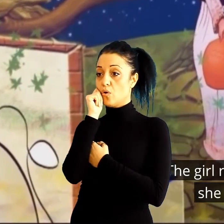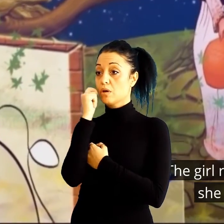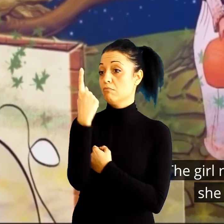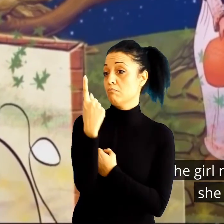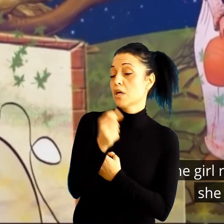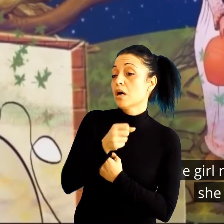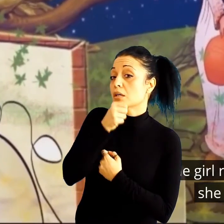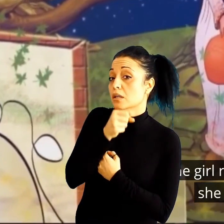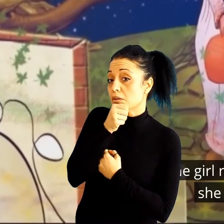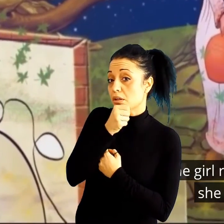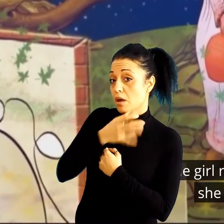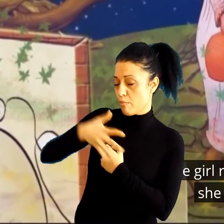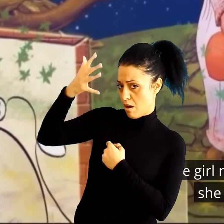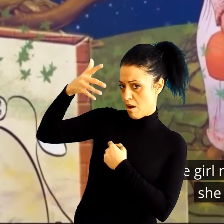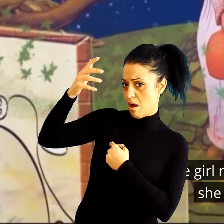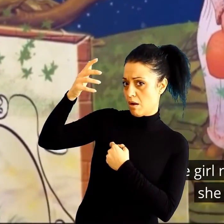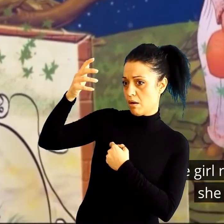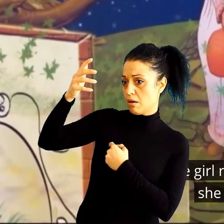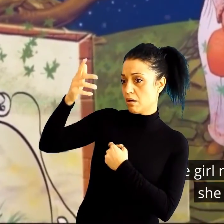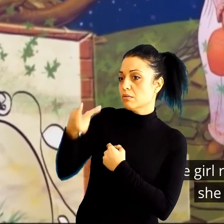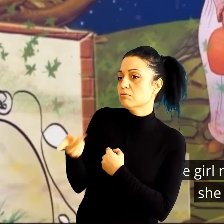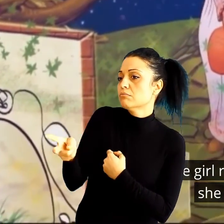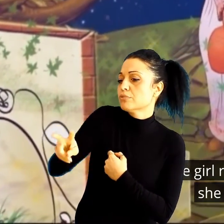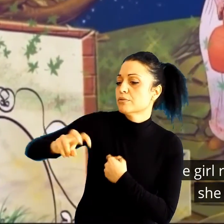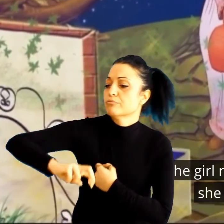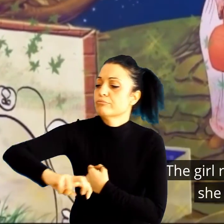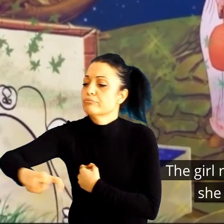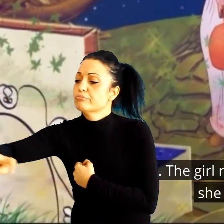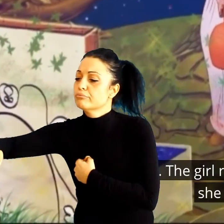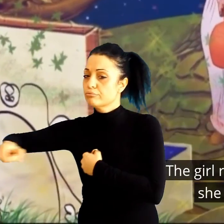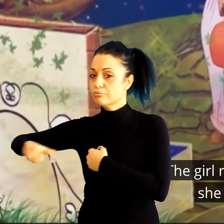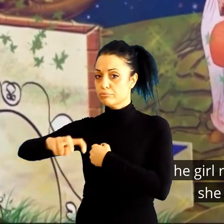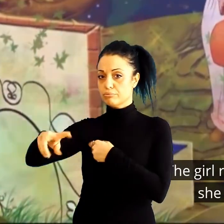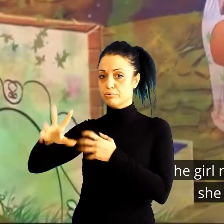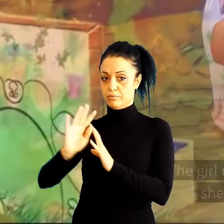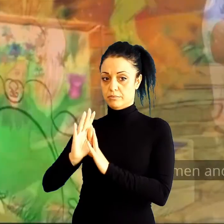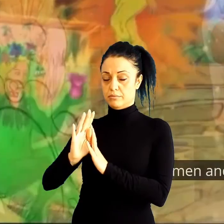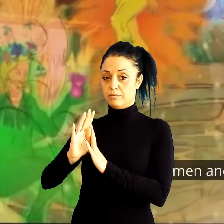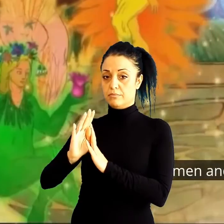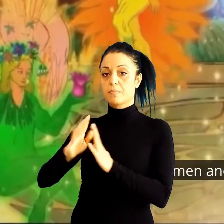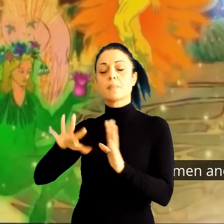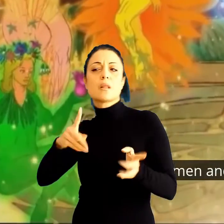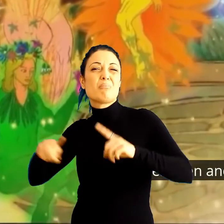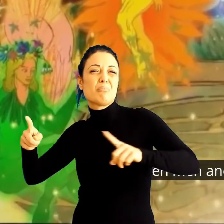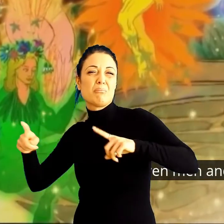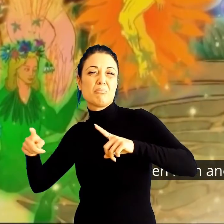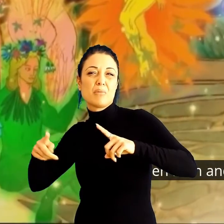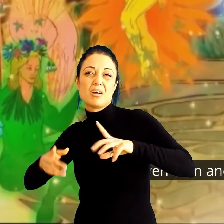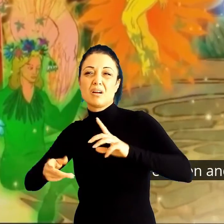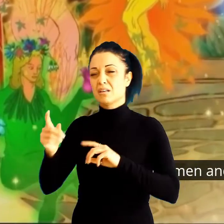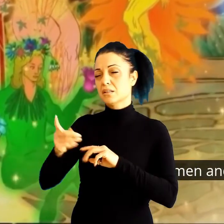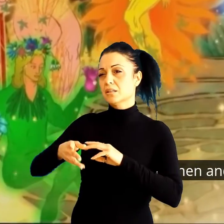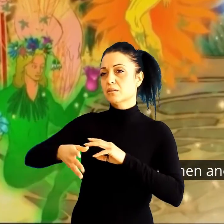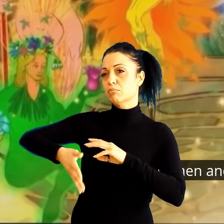Девојчето стигнало до чешмата и, кога ќе види што ќе види, крај чешмата седеле